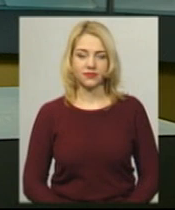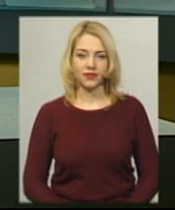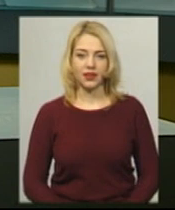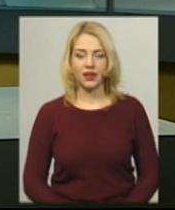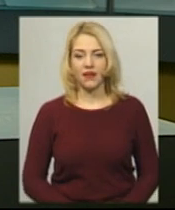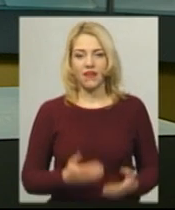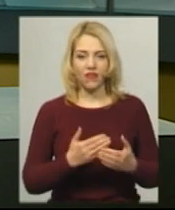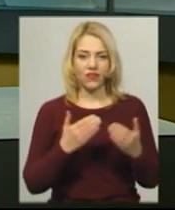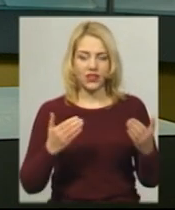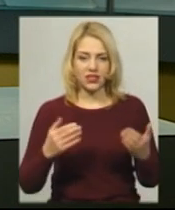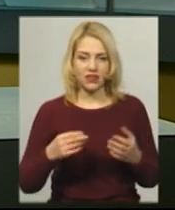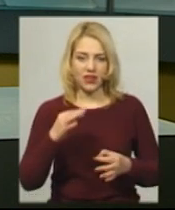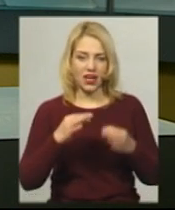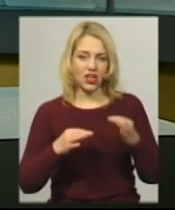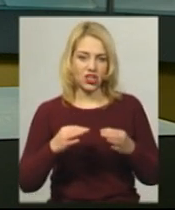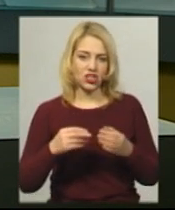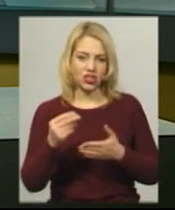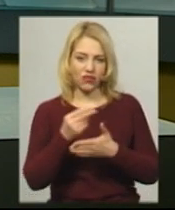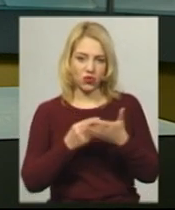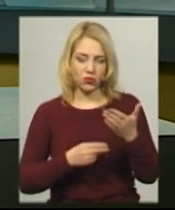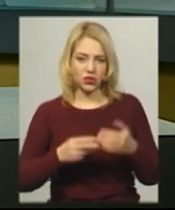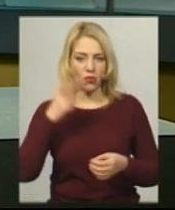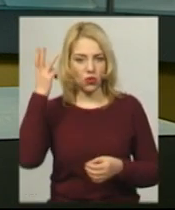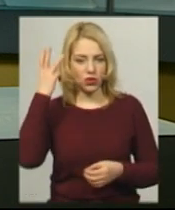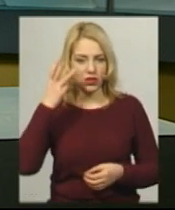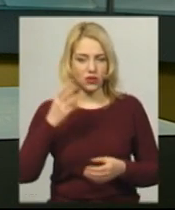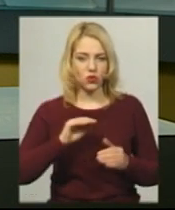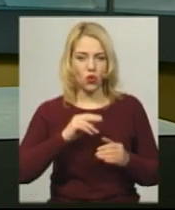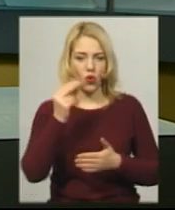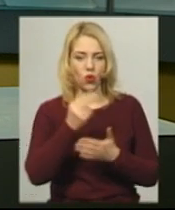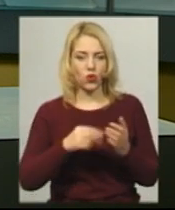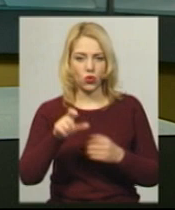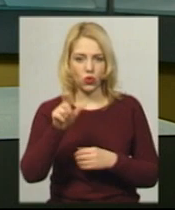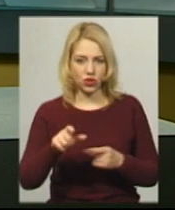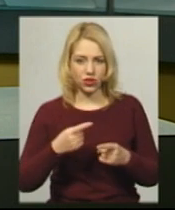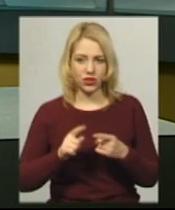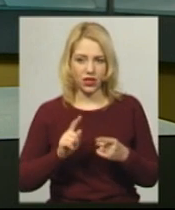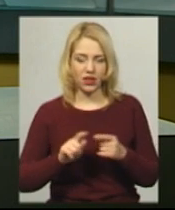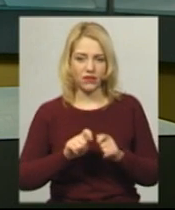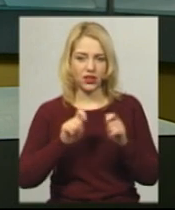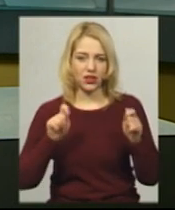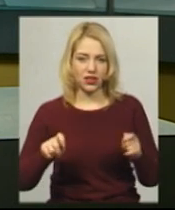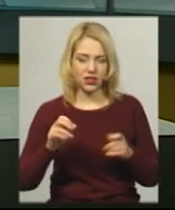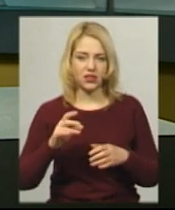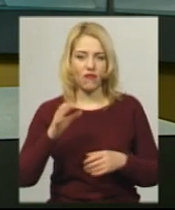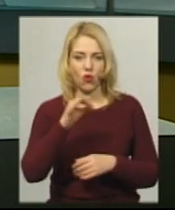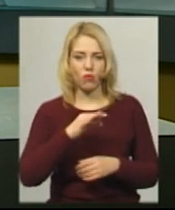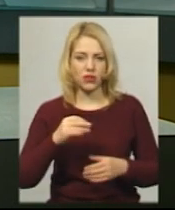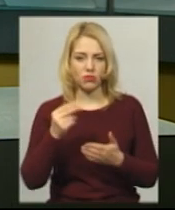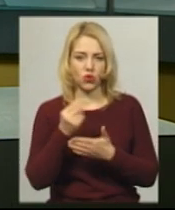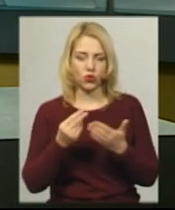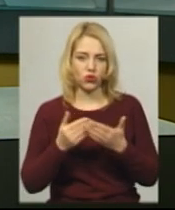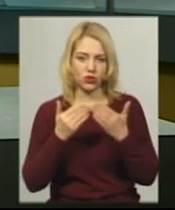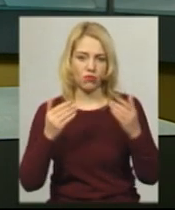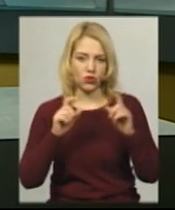Ретроспективна виставка живопису творів подільського художника Віктора Севця відкрилася сьогодні у Хмельницькому обласному художньому музеї. До